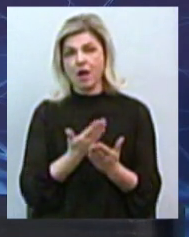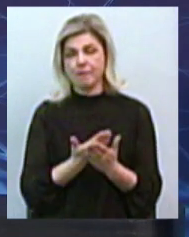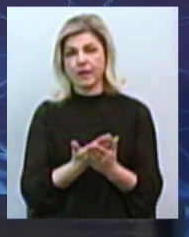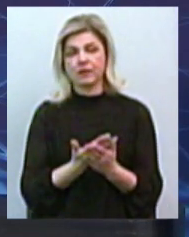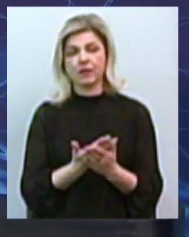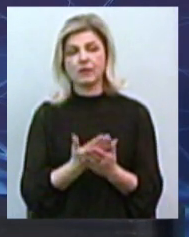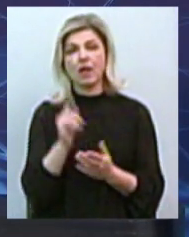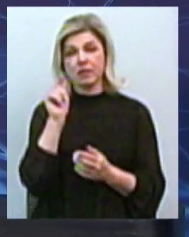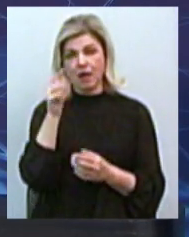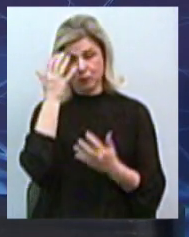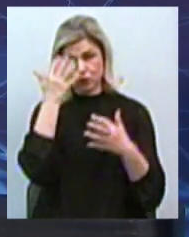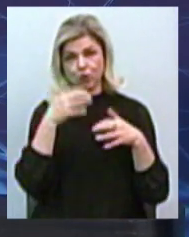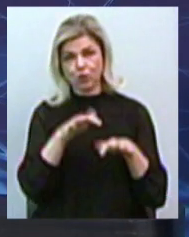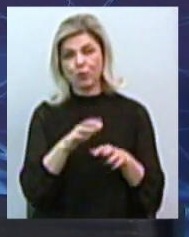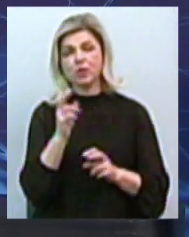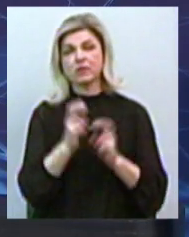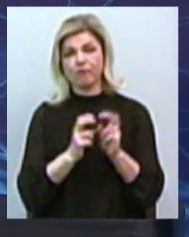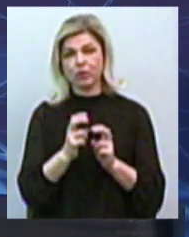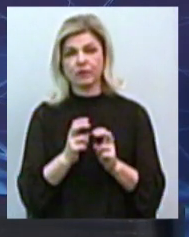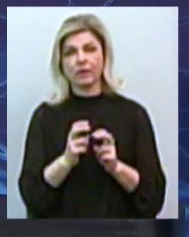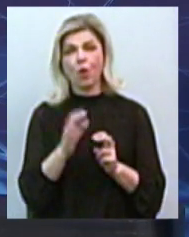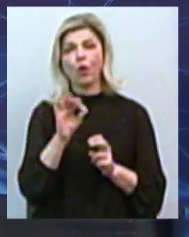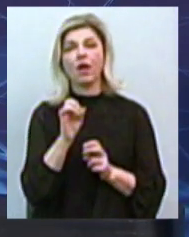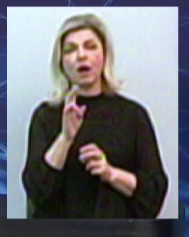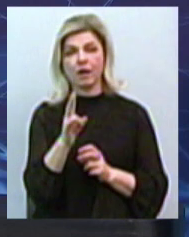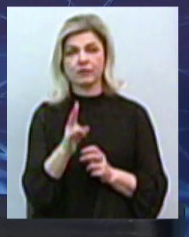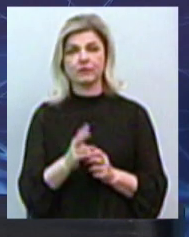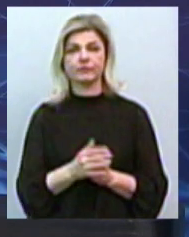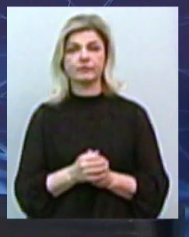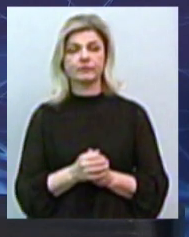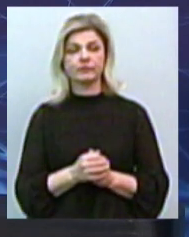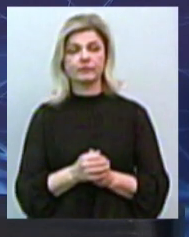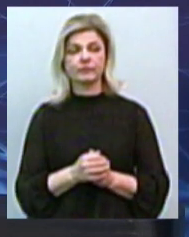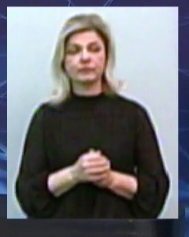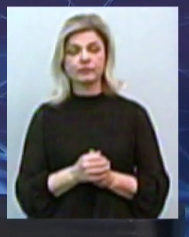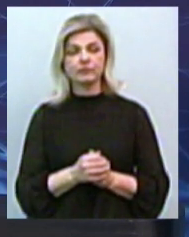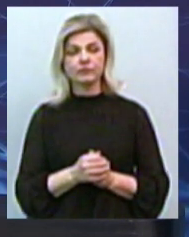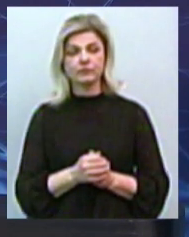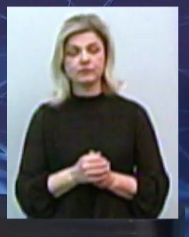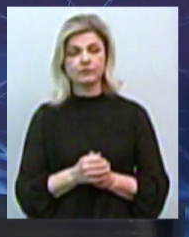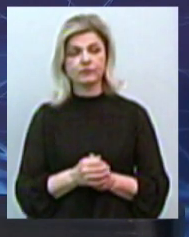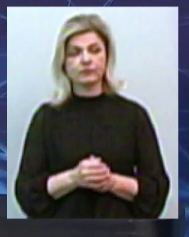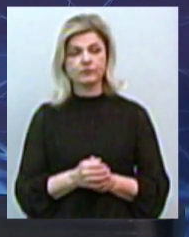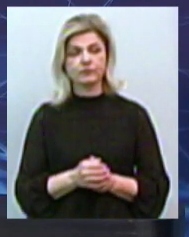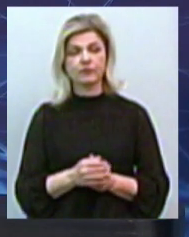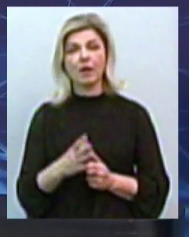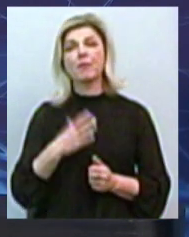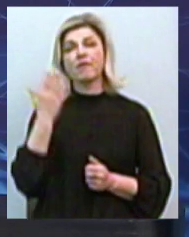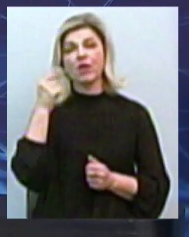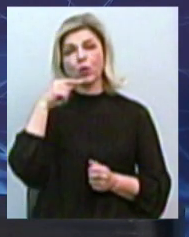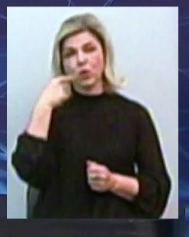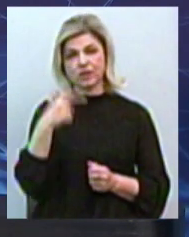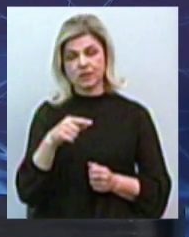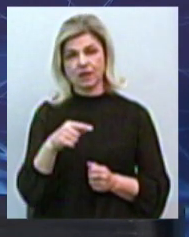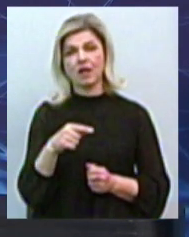же Чорноморського суднобудівного океану, якого Ніболона, у якого колись там російські власники. Невеликий фрагмент